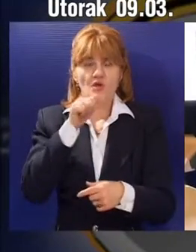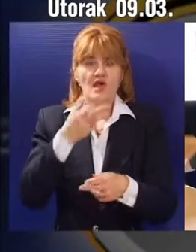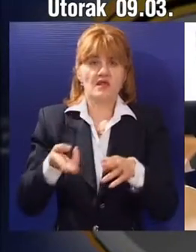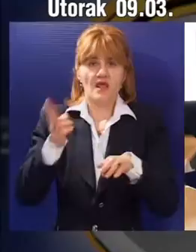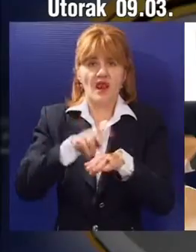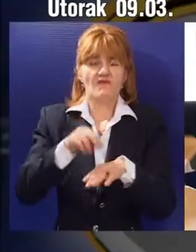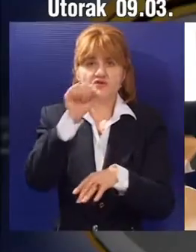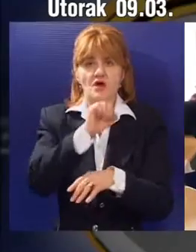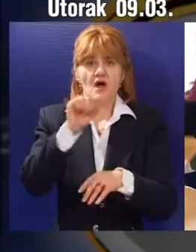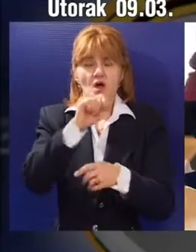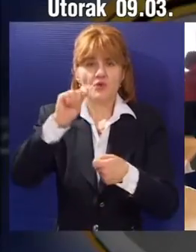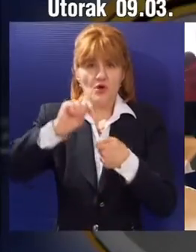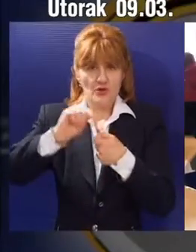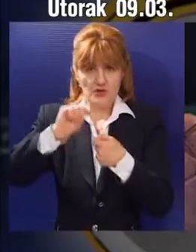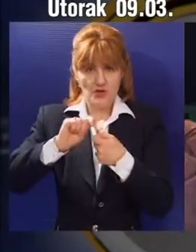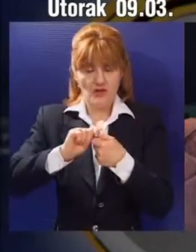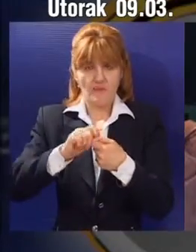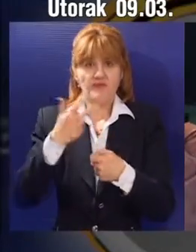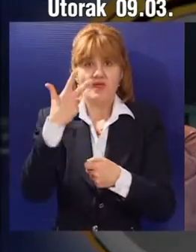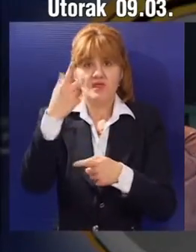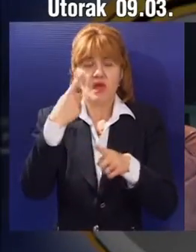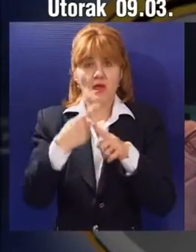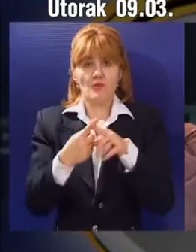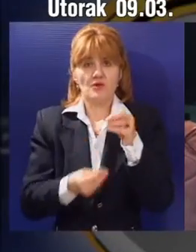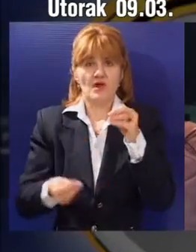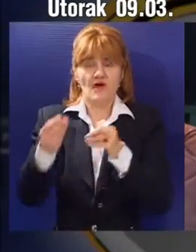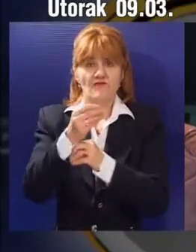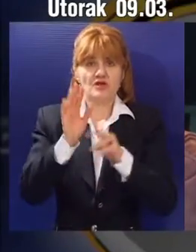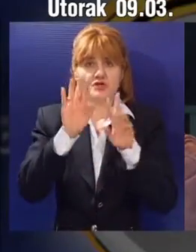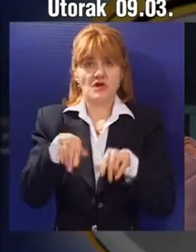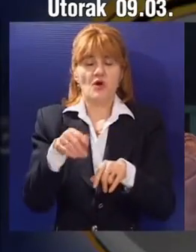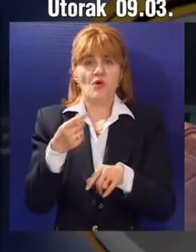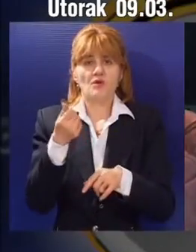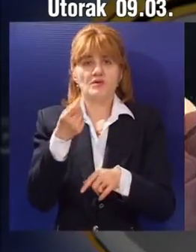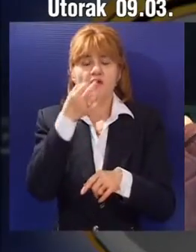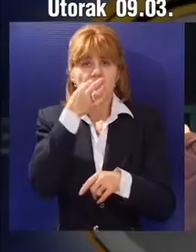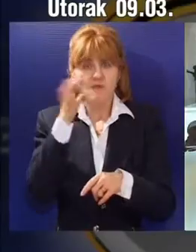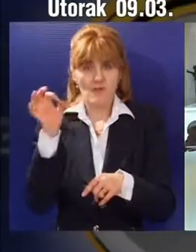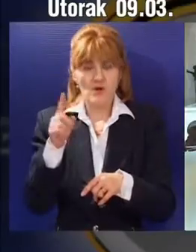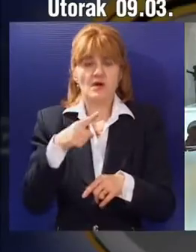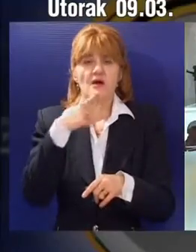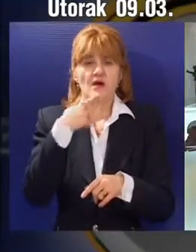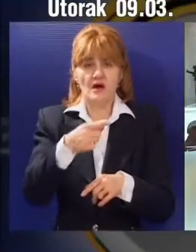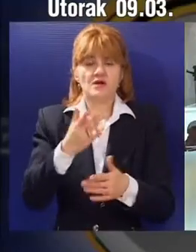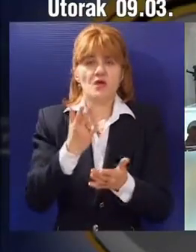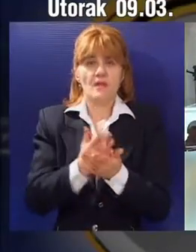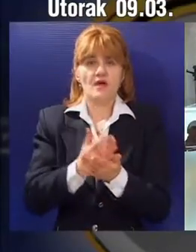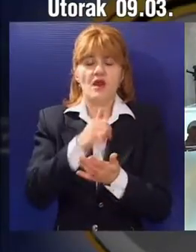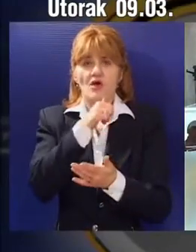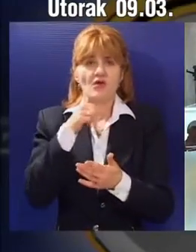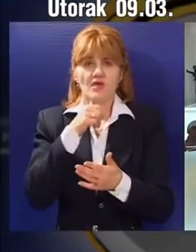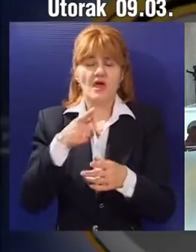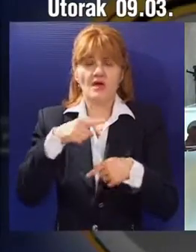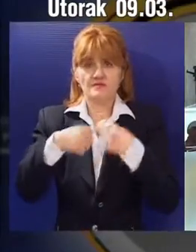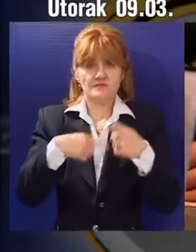devizna štednja. Kamata na dinarsku štednju je tri puta veća u odnosu na evro, dok je na jedan oročeni dinarski depozit dolazilo 10